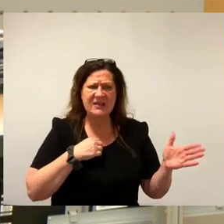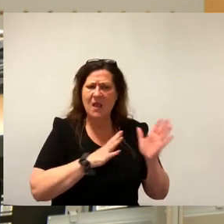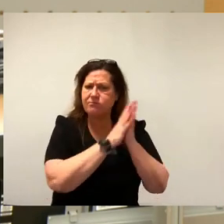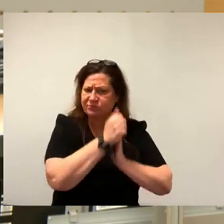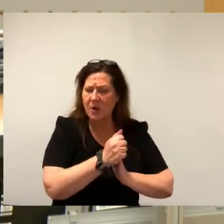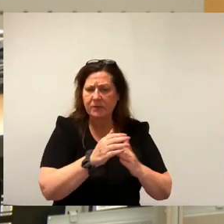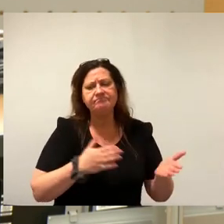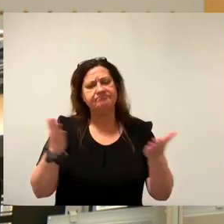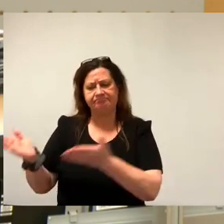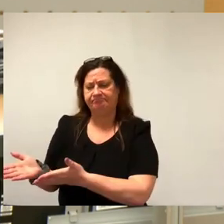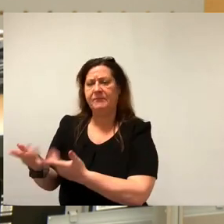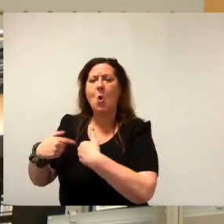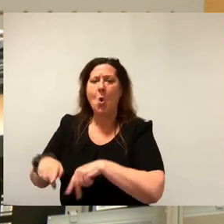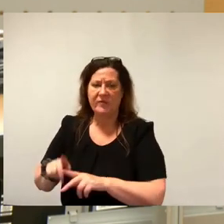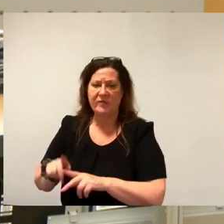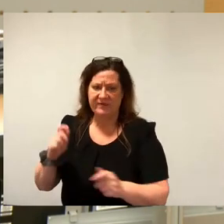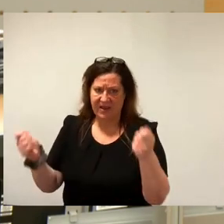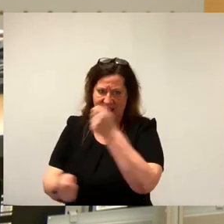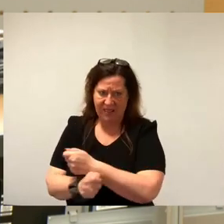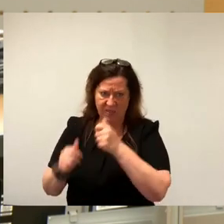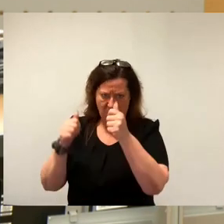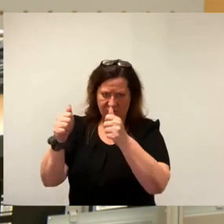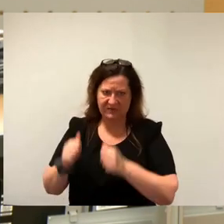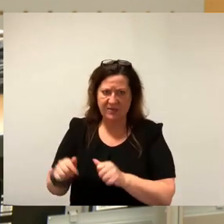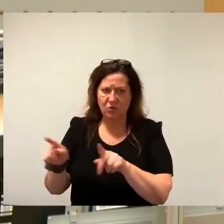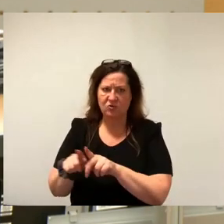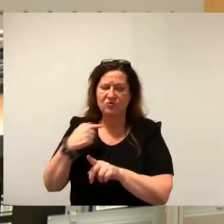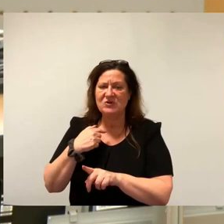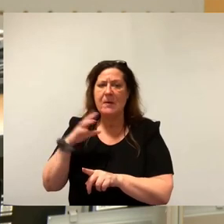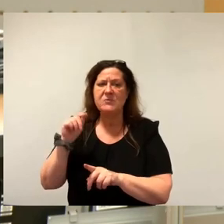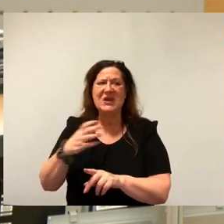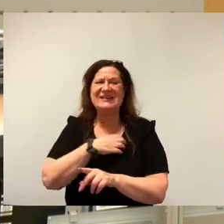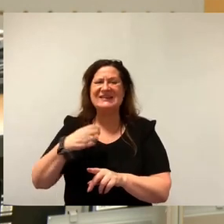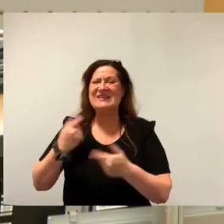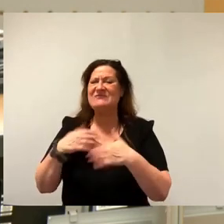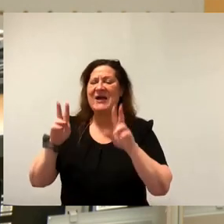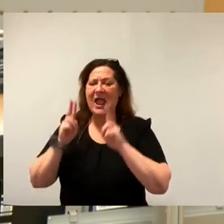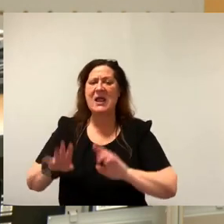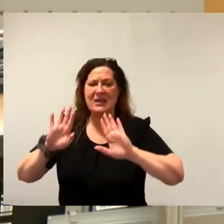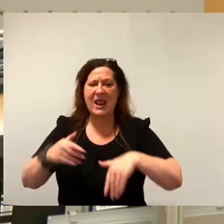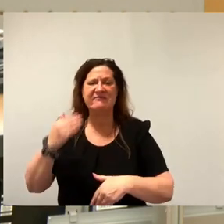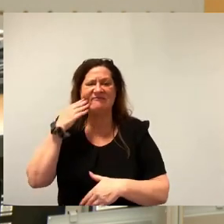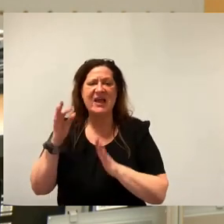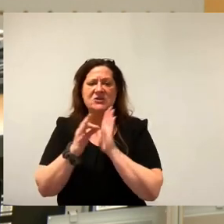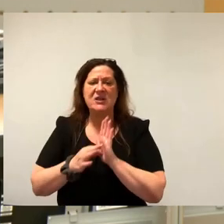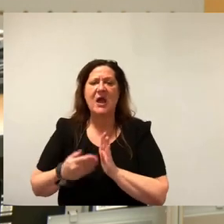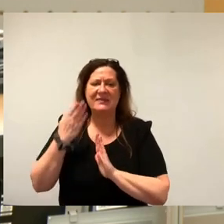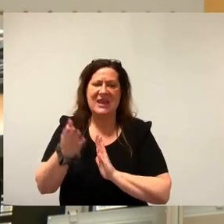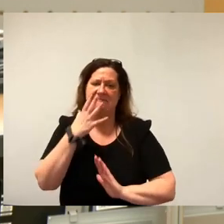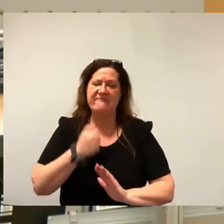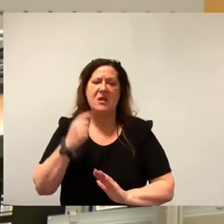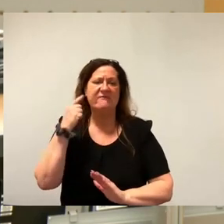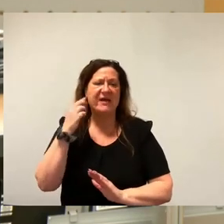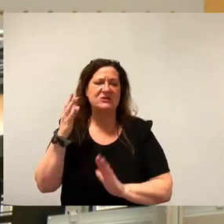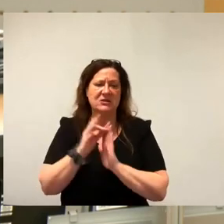aber unserem Änderungsantrag zuzustimmen und damit den Dresdnern die Freiheit zu lassen, selbst zu entscheiden, welche Daten sie von sich preisgeben wollen und welche nicht. Ich bitte um